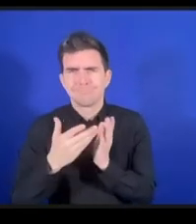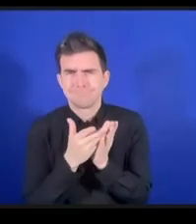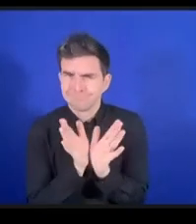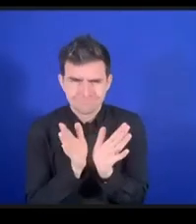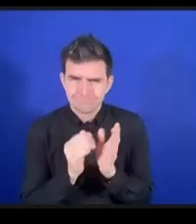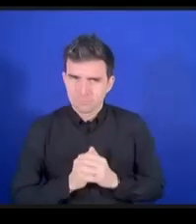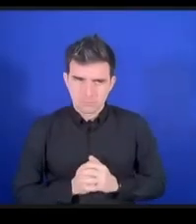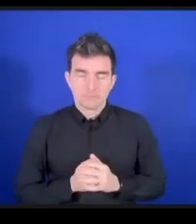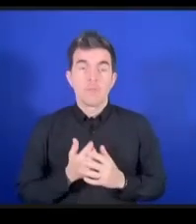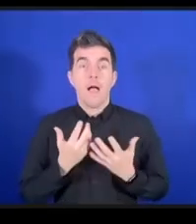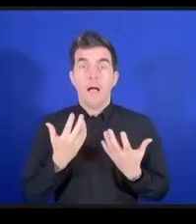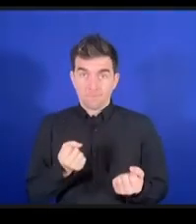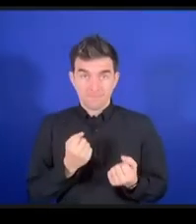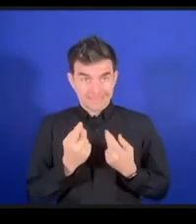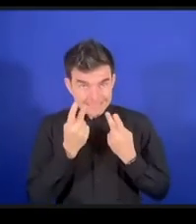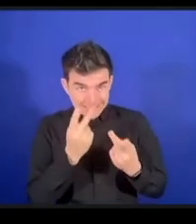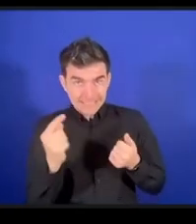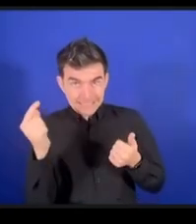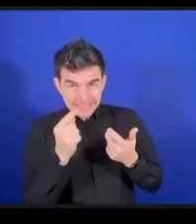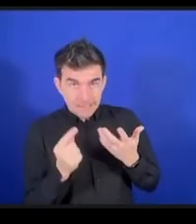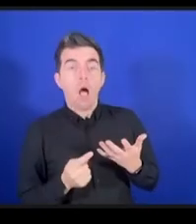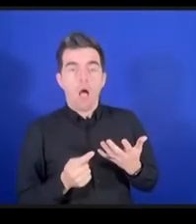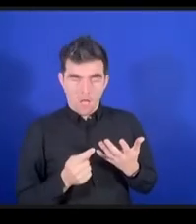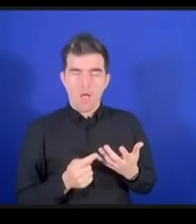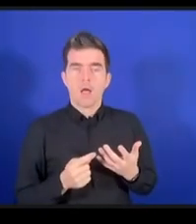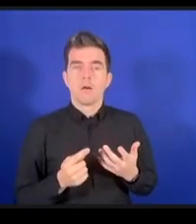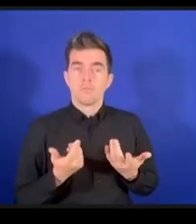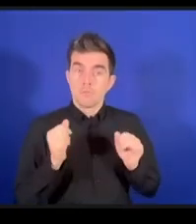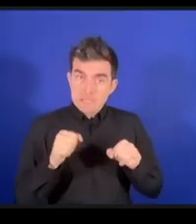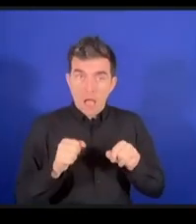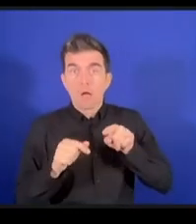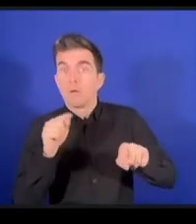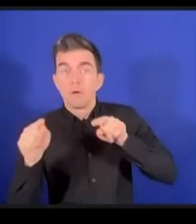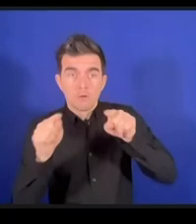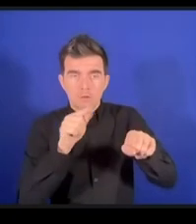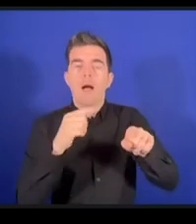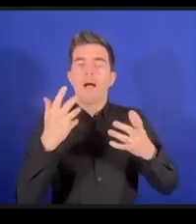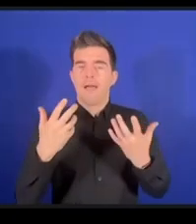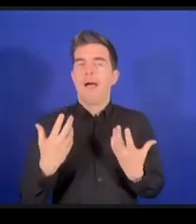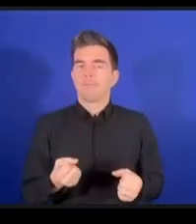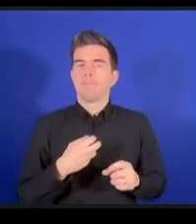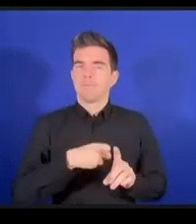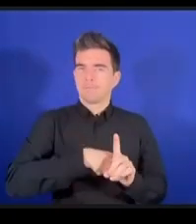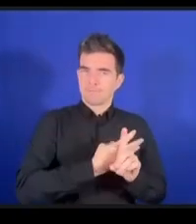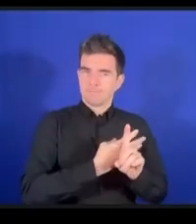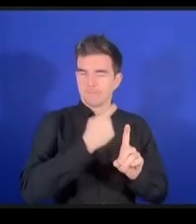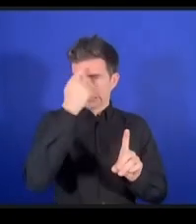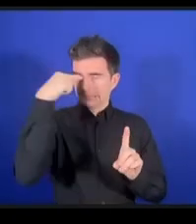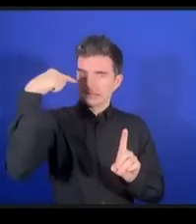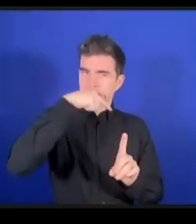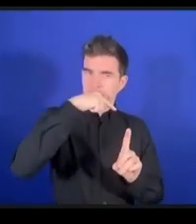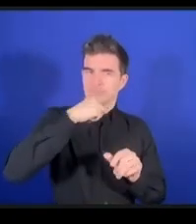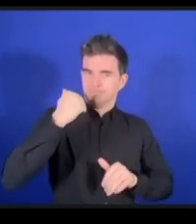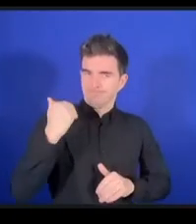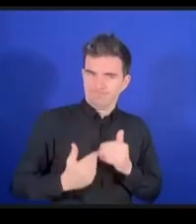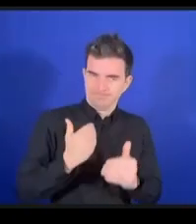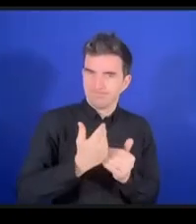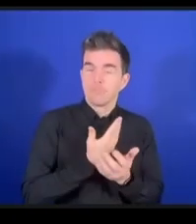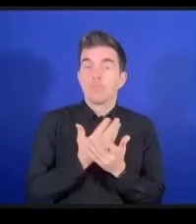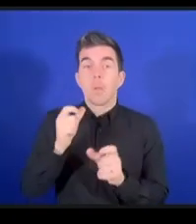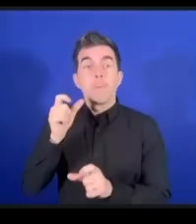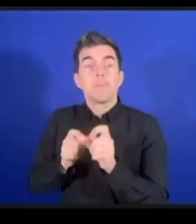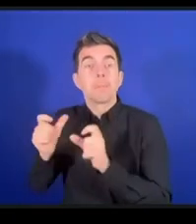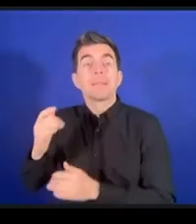れましたそれが一番上の層レイヤーになりますそして次に障害を持った方々がそのような